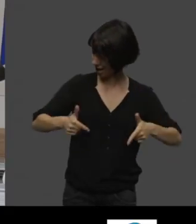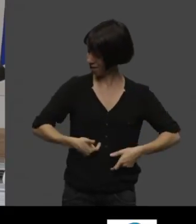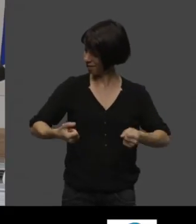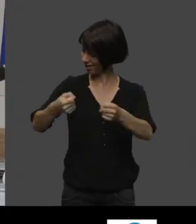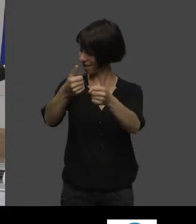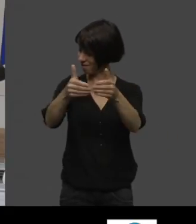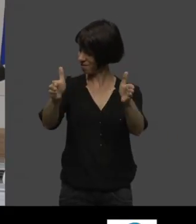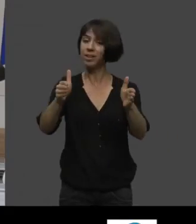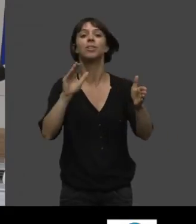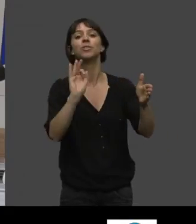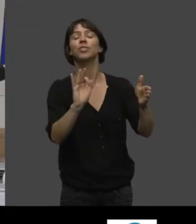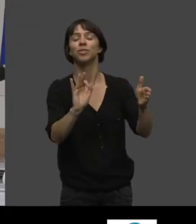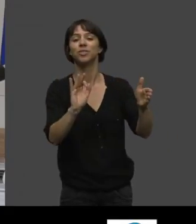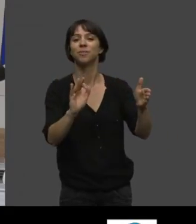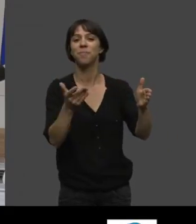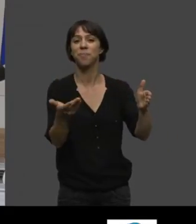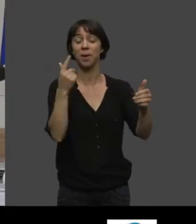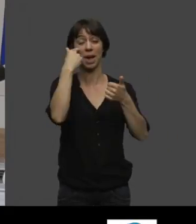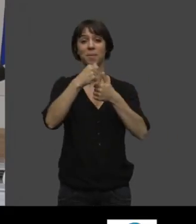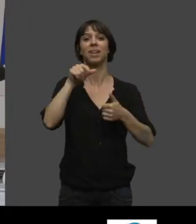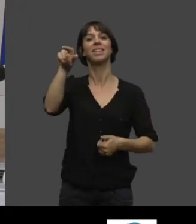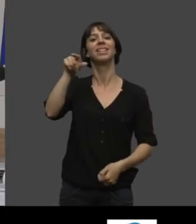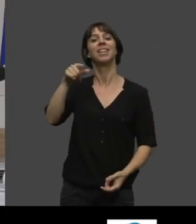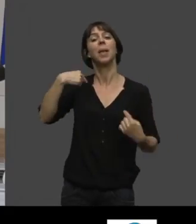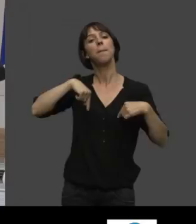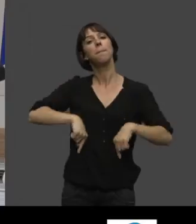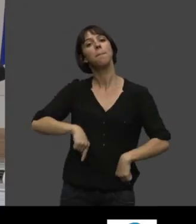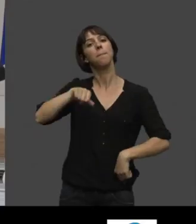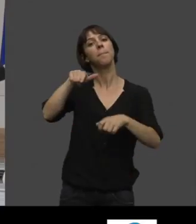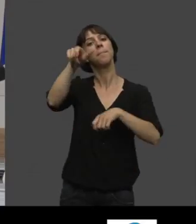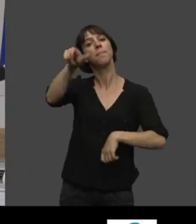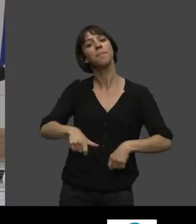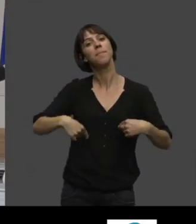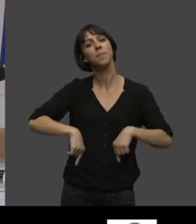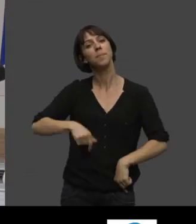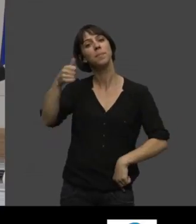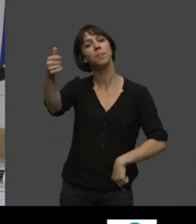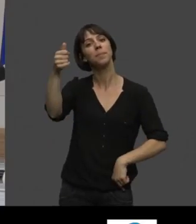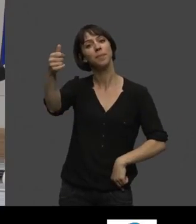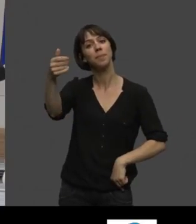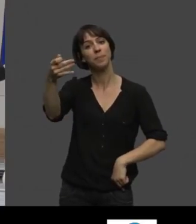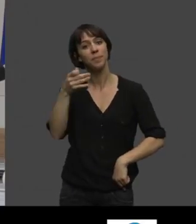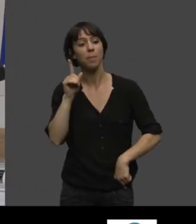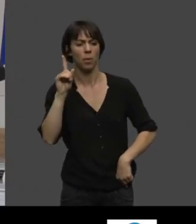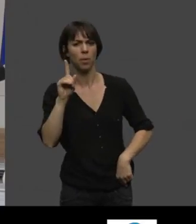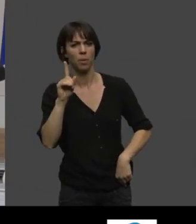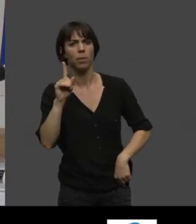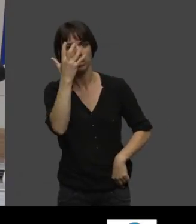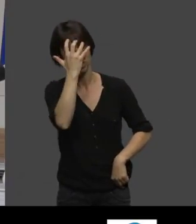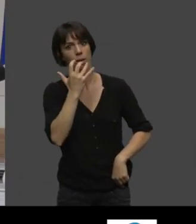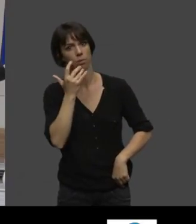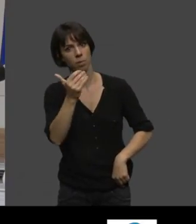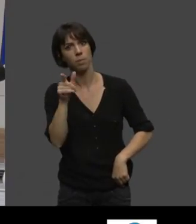donc, mais elle m'a dit, écoutez, il faut quand même être très sérieux, donc il faut que cette école soit bâtie sur des